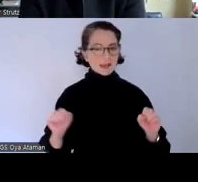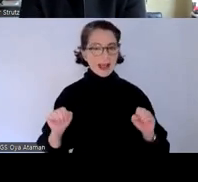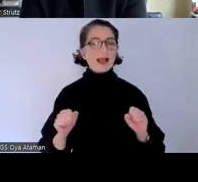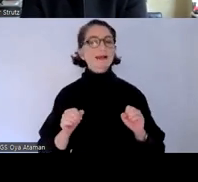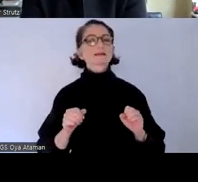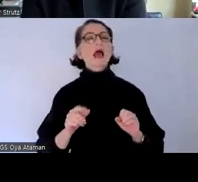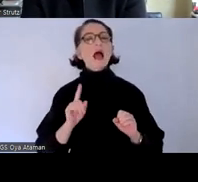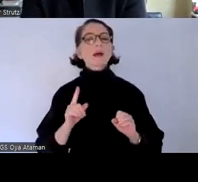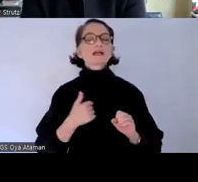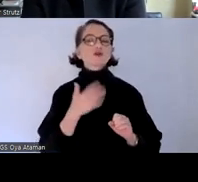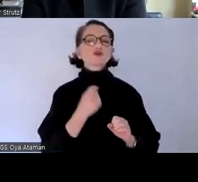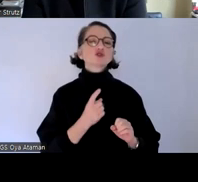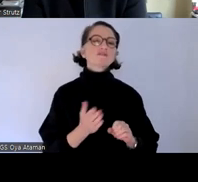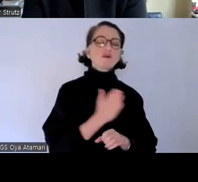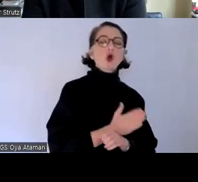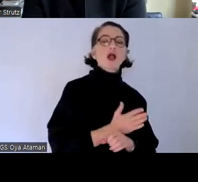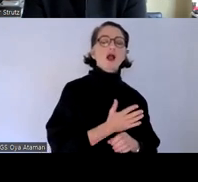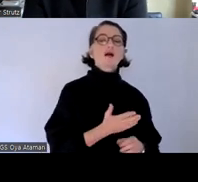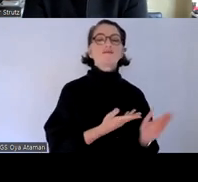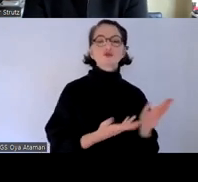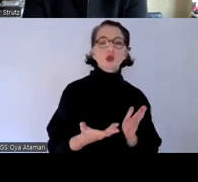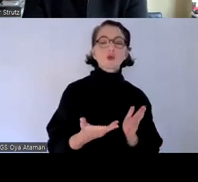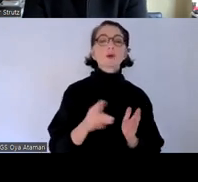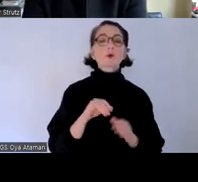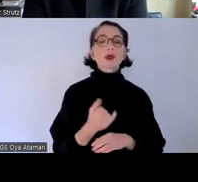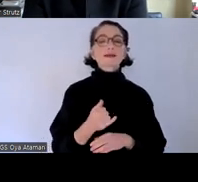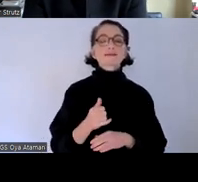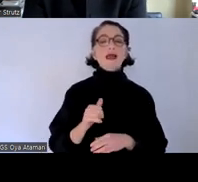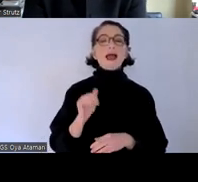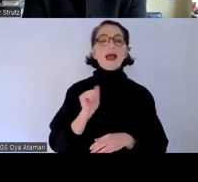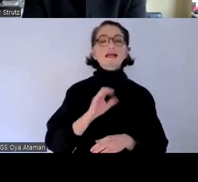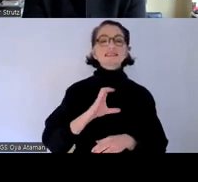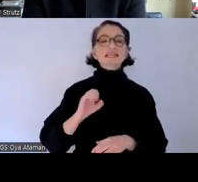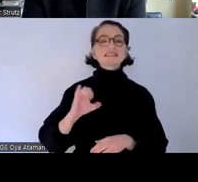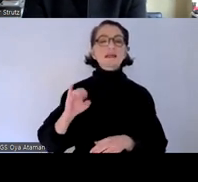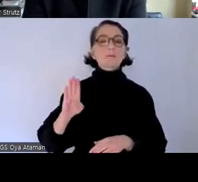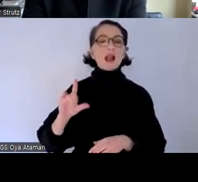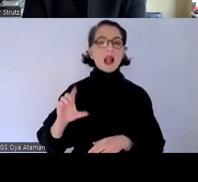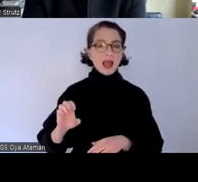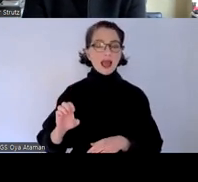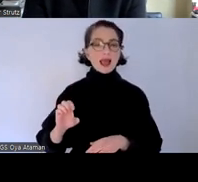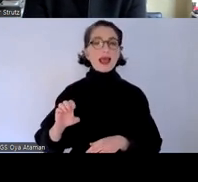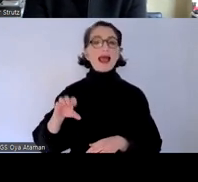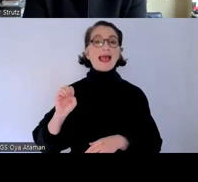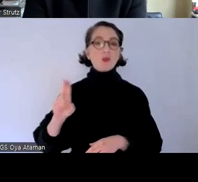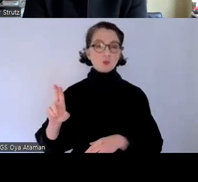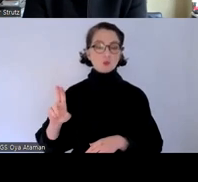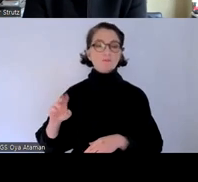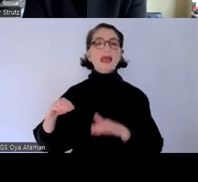vorstellung zu dem projekt accessible eu das projekt ist in diesem jahre startet im juli